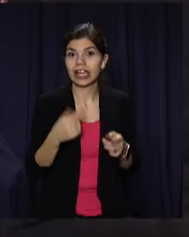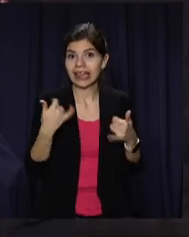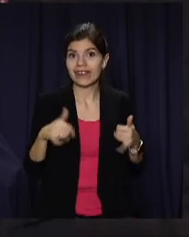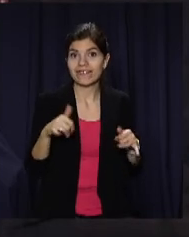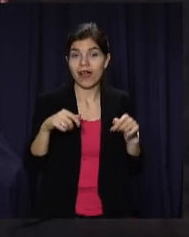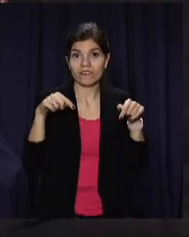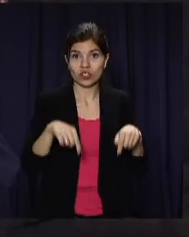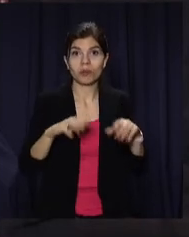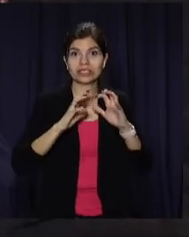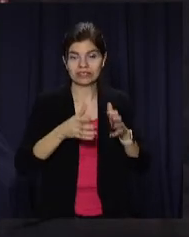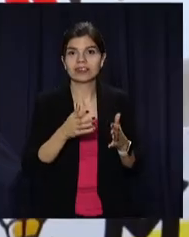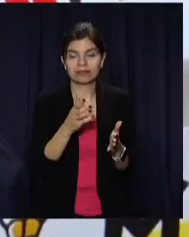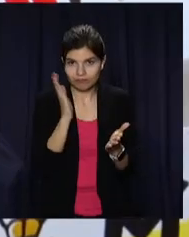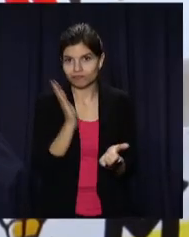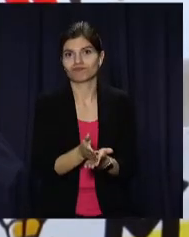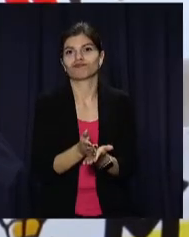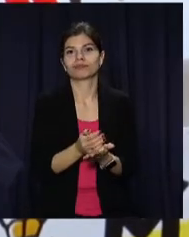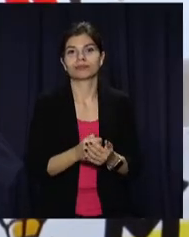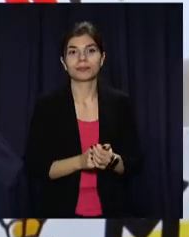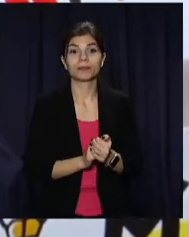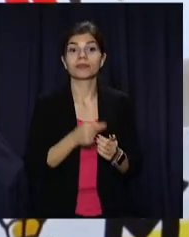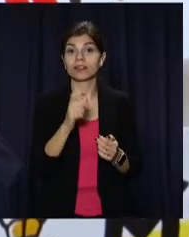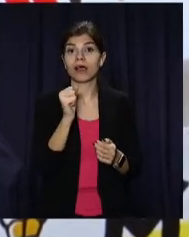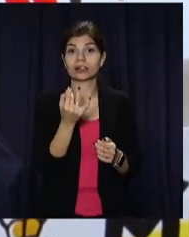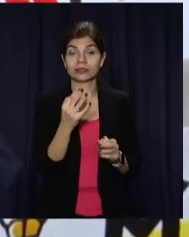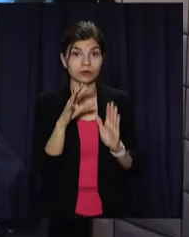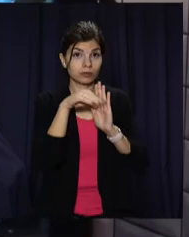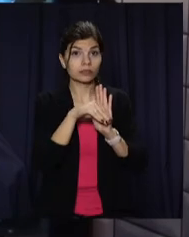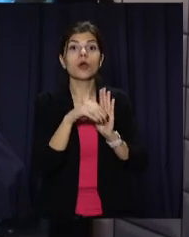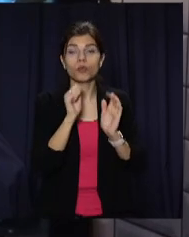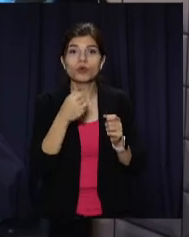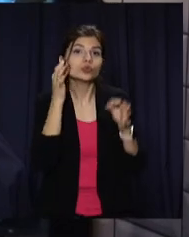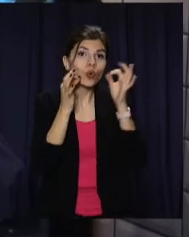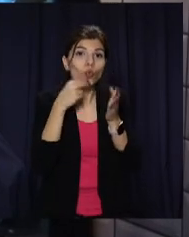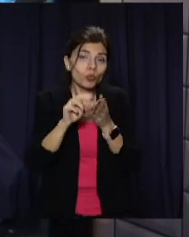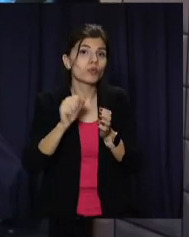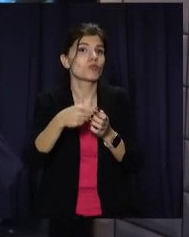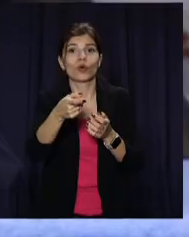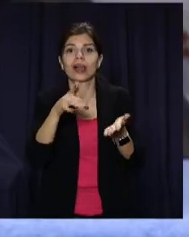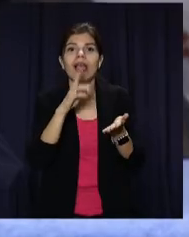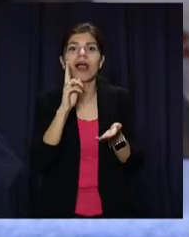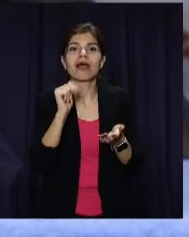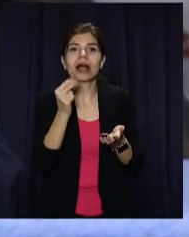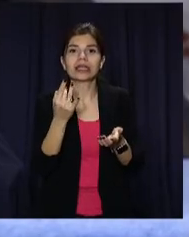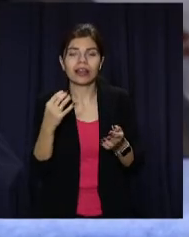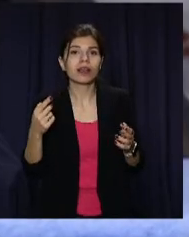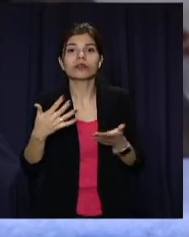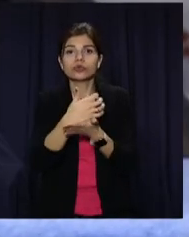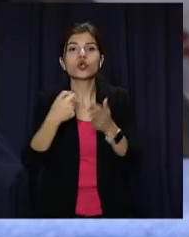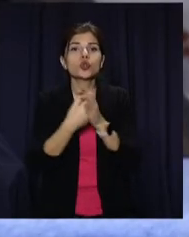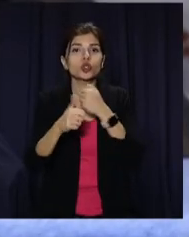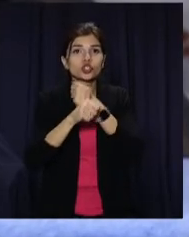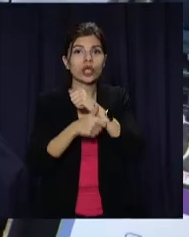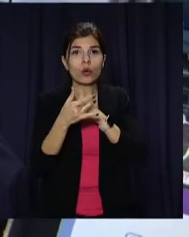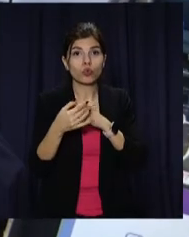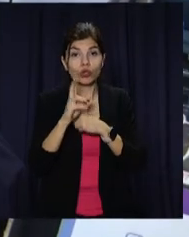в цьому світі трапляється. Долучитися до благодійної акції можна придбавши солодощі, іграшки та канцелярію. Збір триватиме до 16